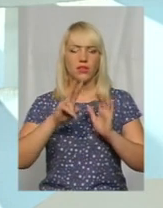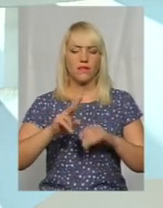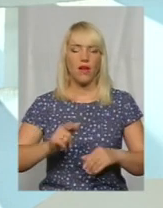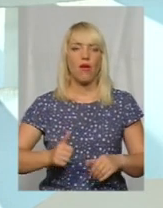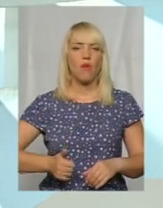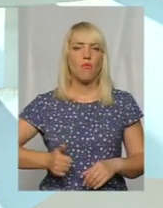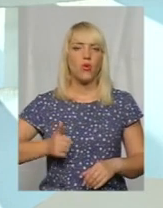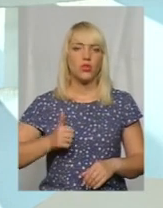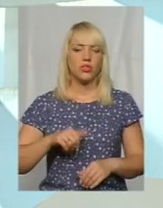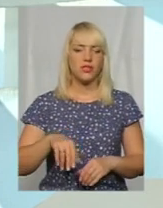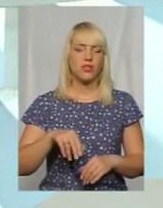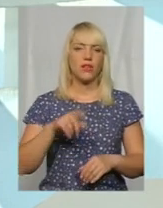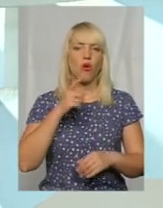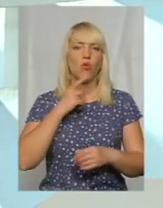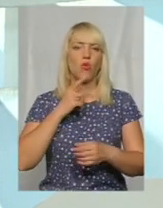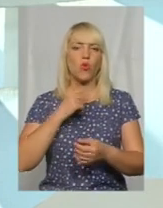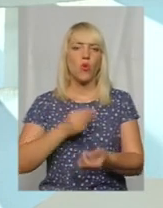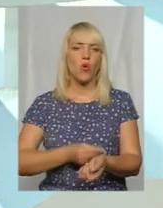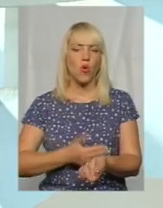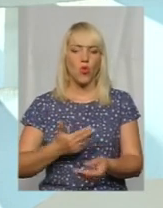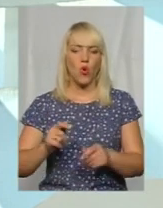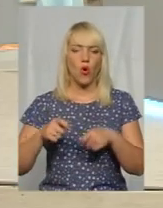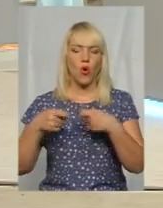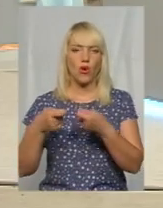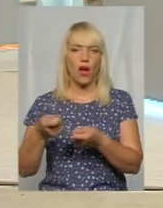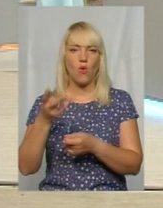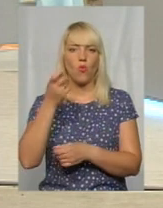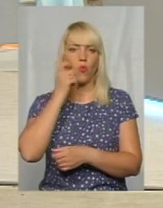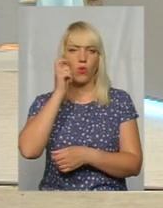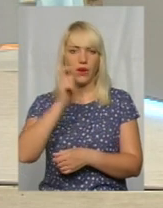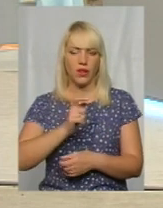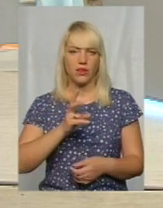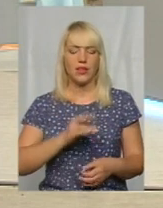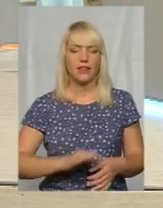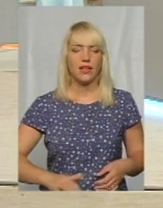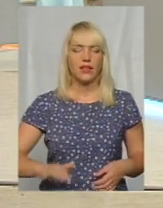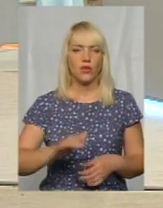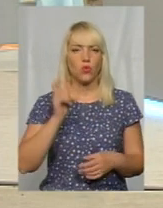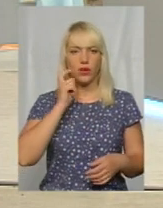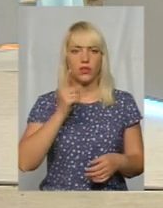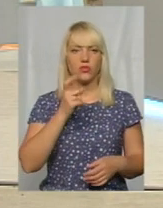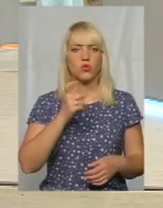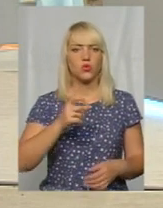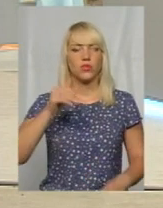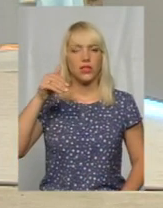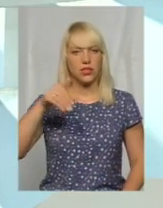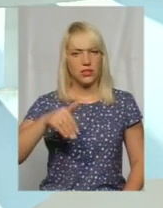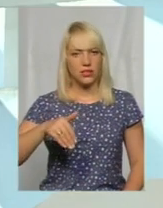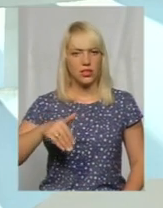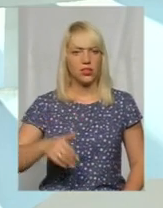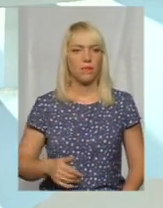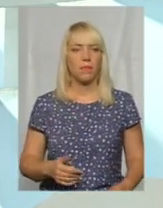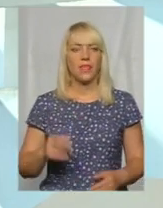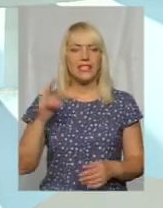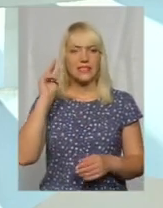донора України. На теренах України їх близько 100 тисяч. Цифра для